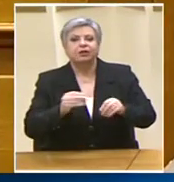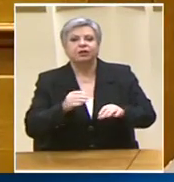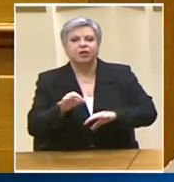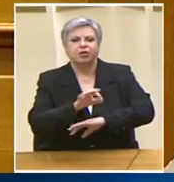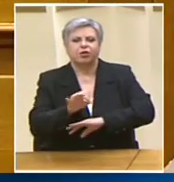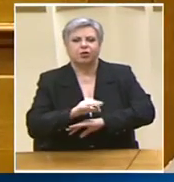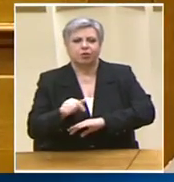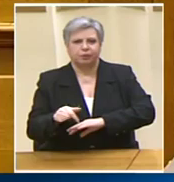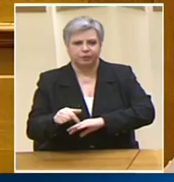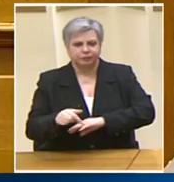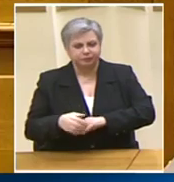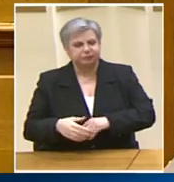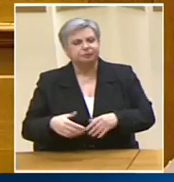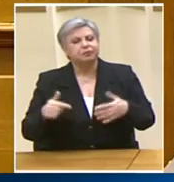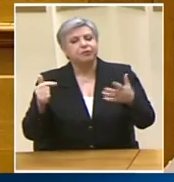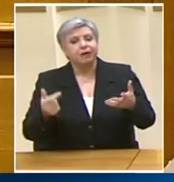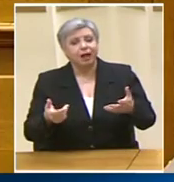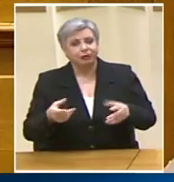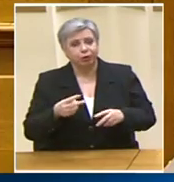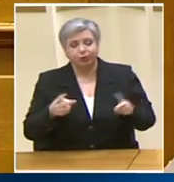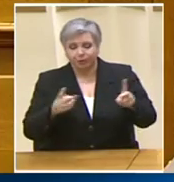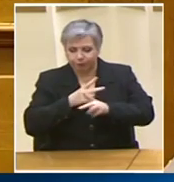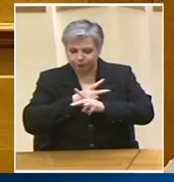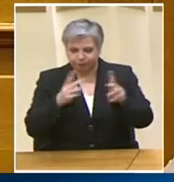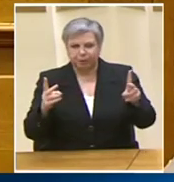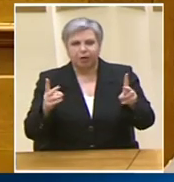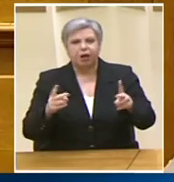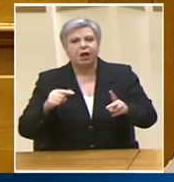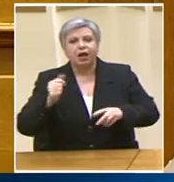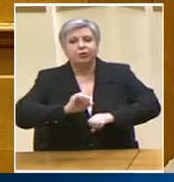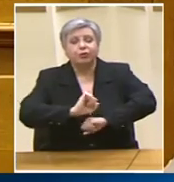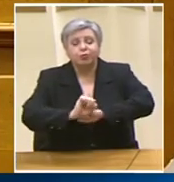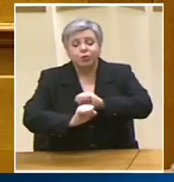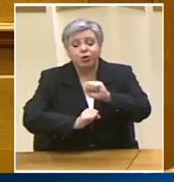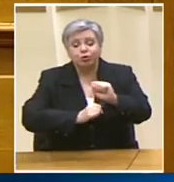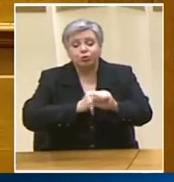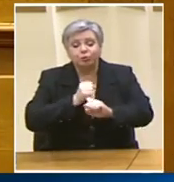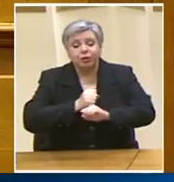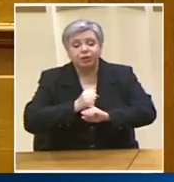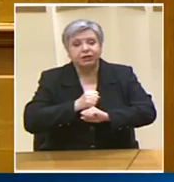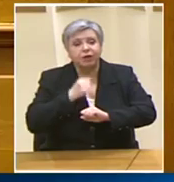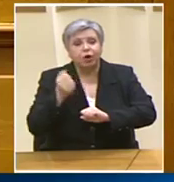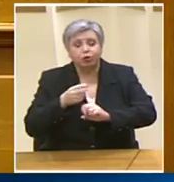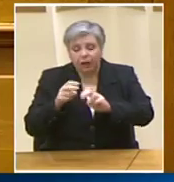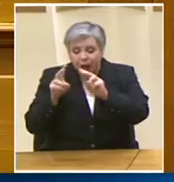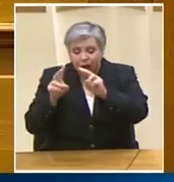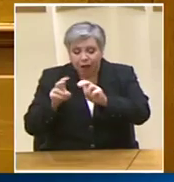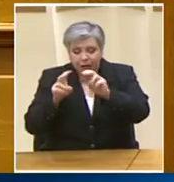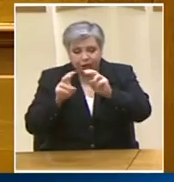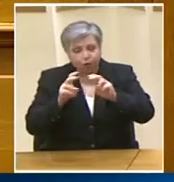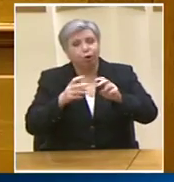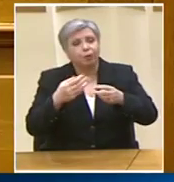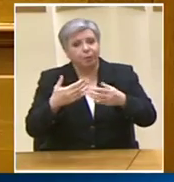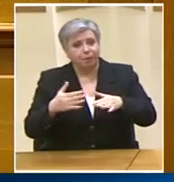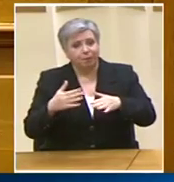όπου επιχειρείται η συνένωση όλων των ελεκτικών σωμάτων της διοίκησης υπό